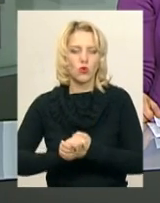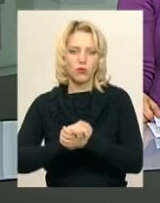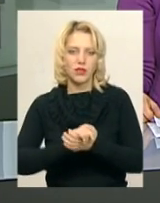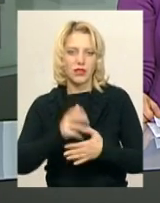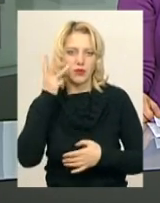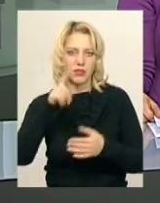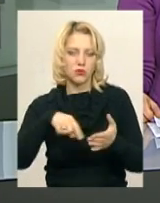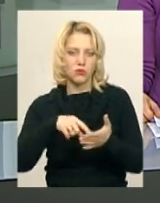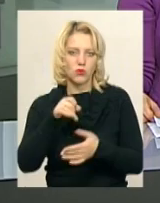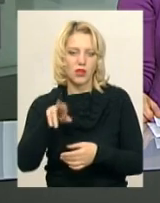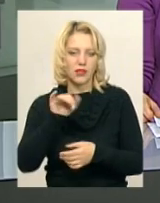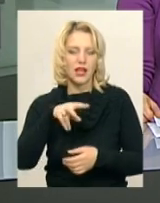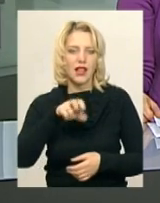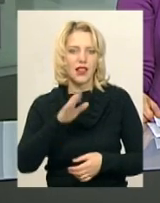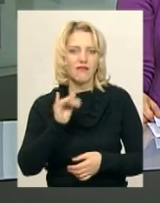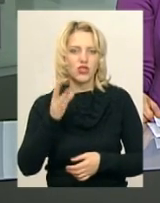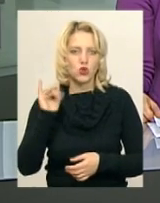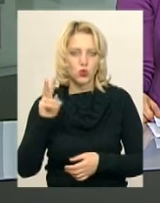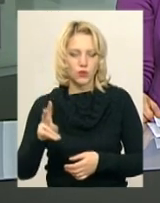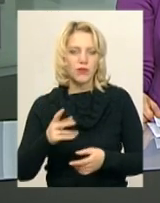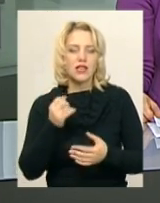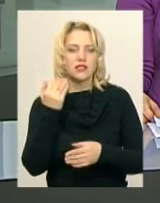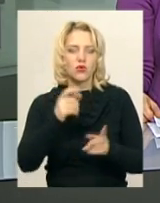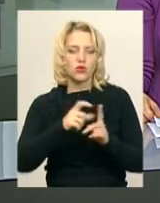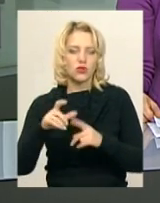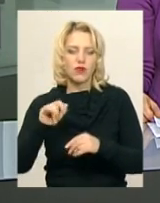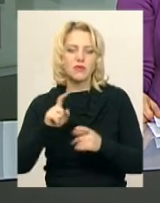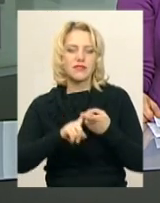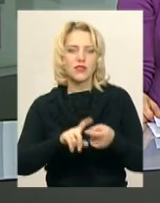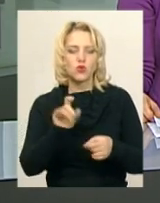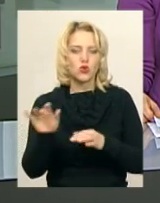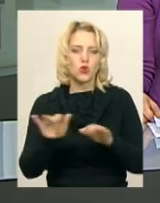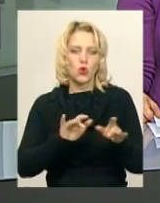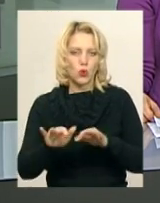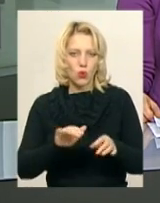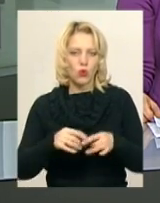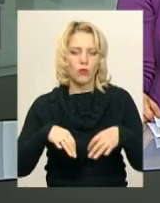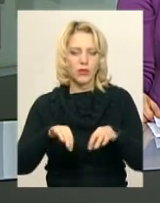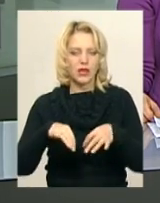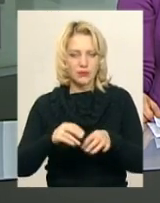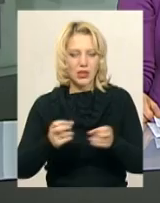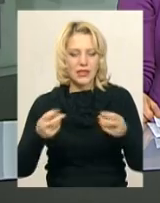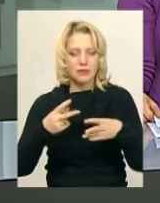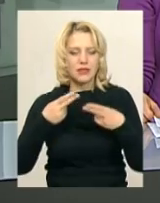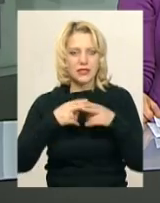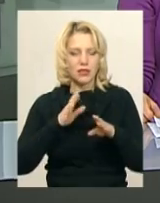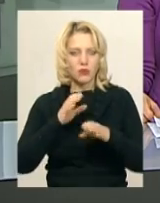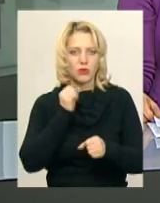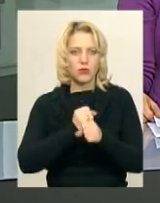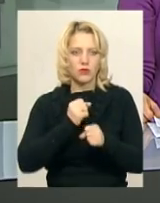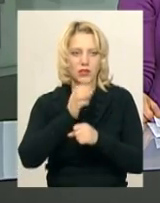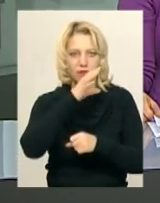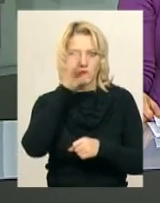міської ради Микола Ваврищук. За його словами, у зв'язку із рухом автотранспорту спецтехніка переважно працюватиме вночі.